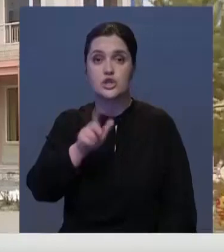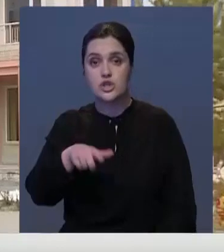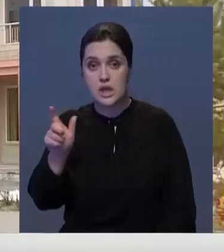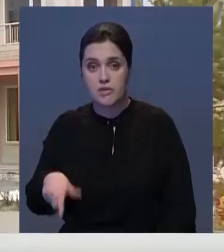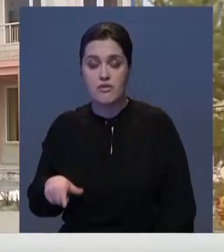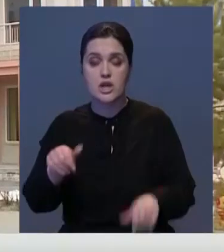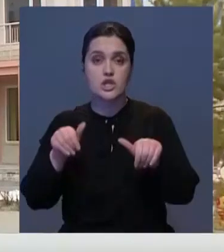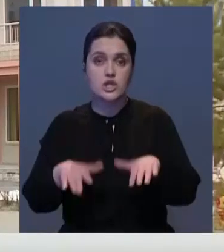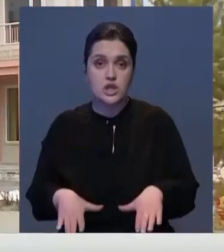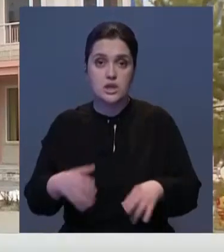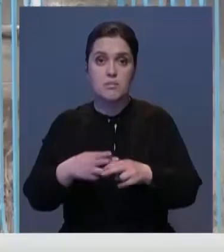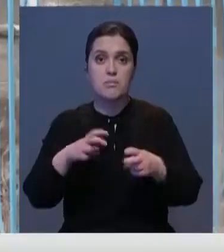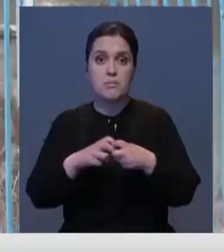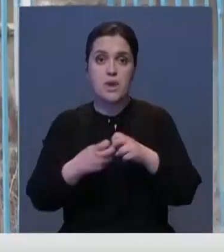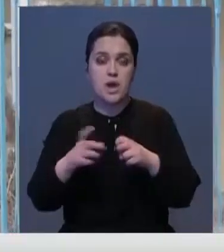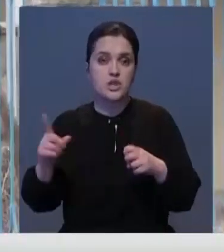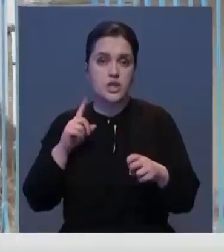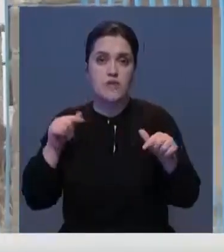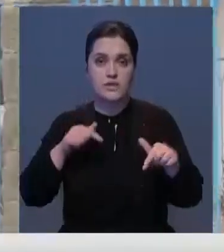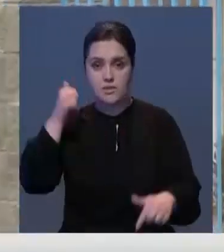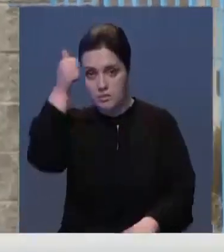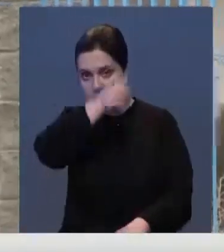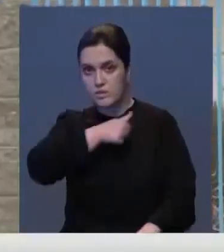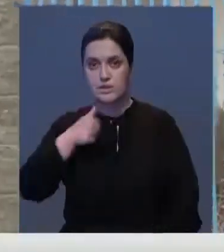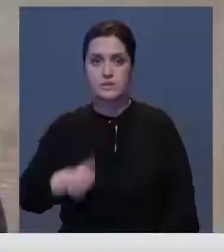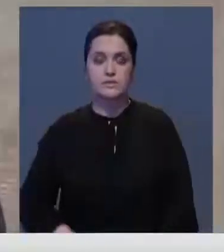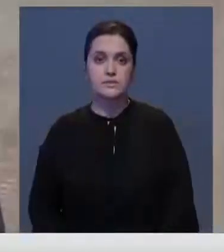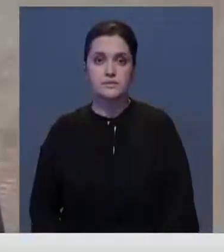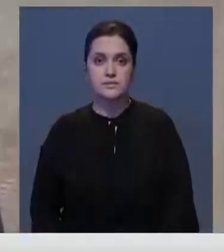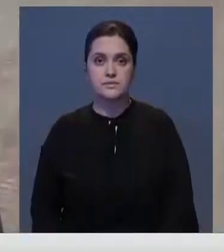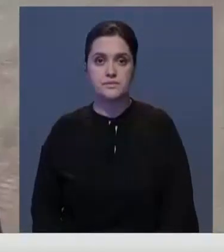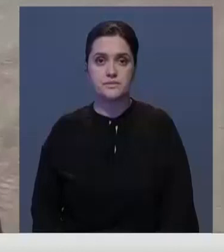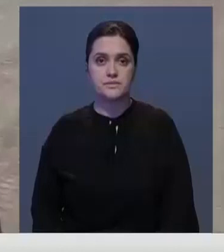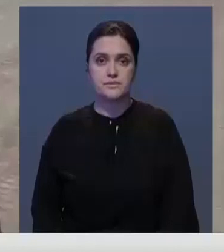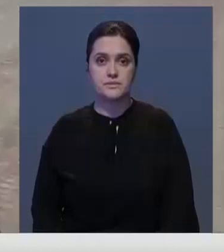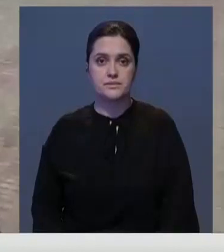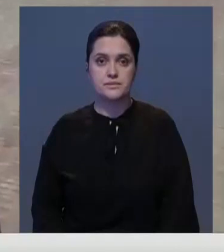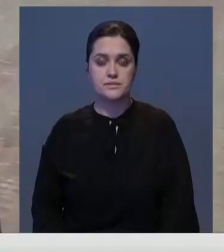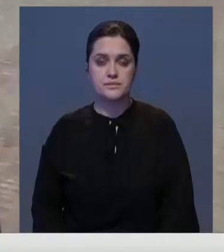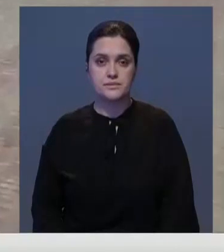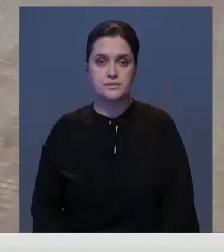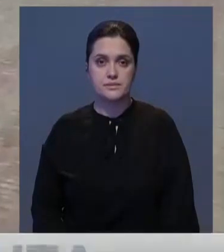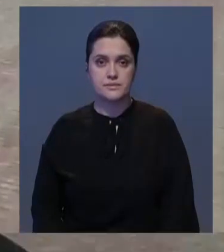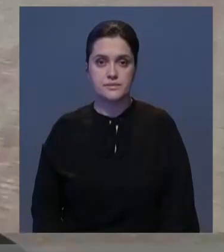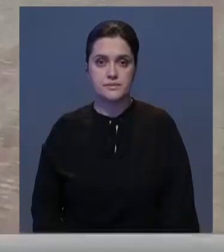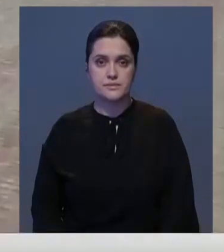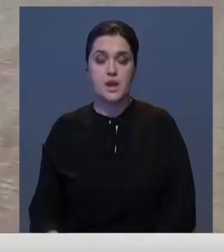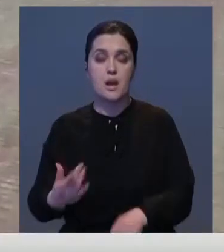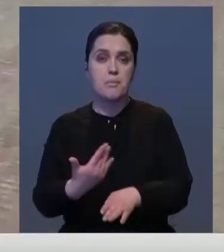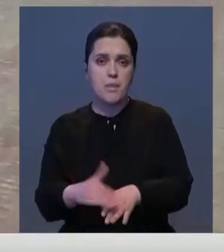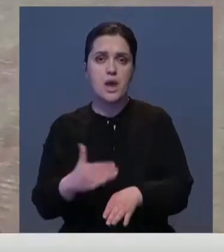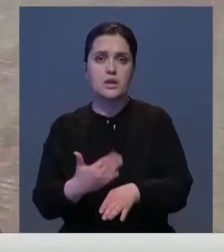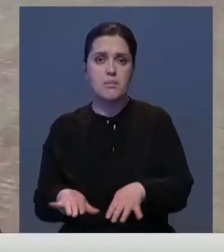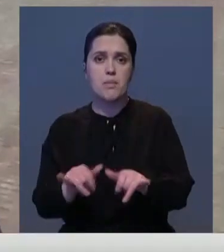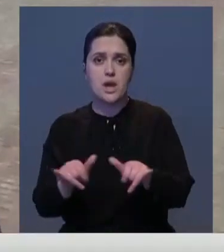Так что решение проблемы ожидается уже в этом году. Генплан этого города спроектирован, ПДП сделан. И поэтапно развитие